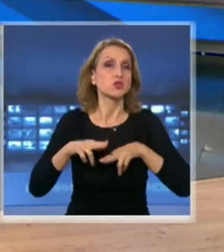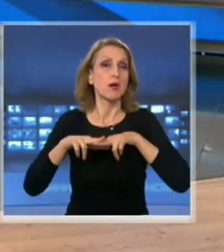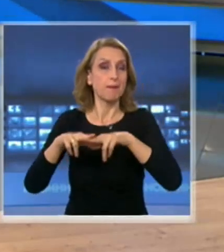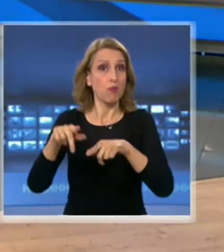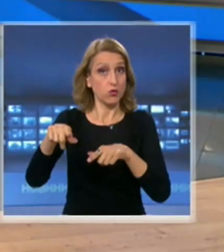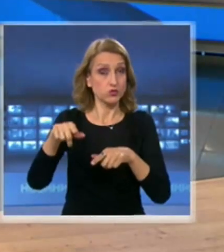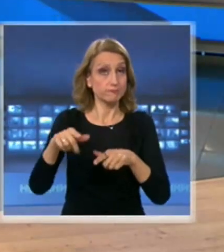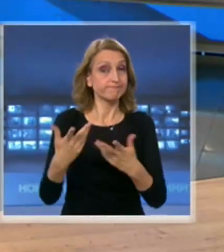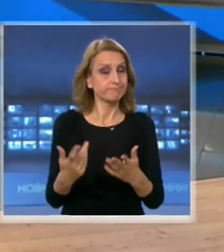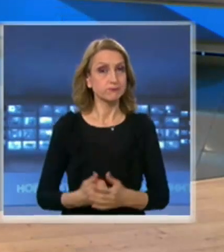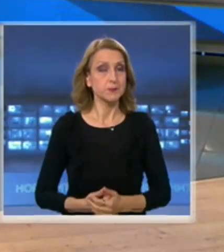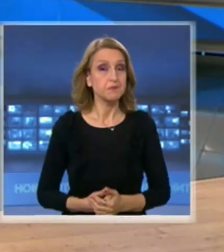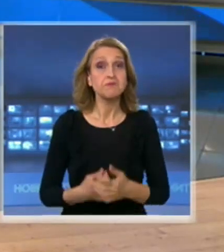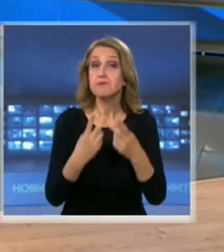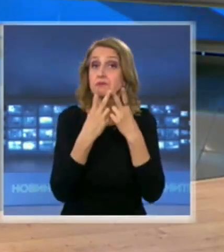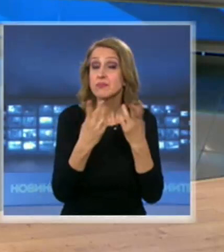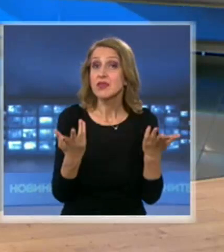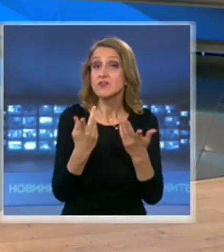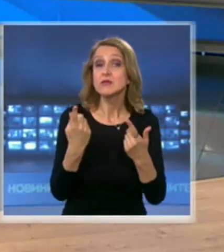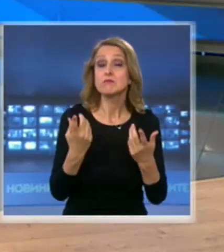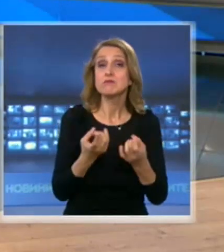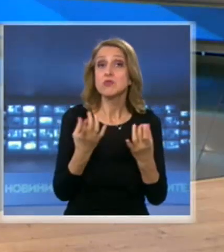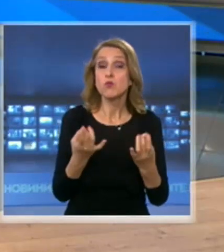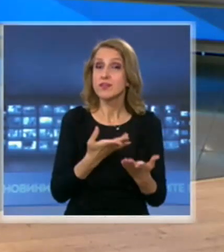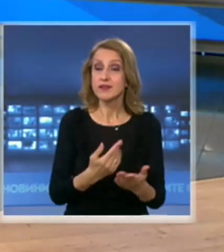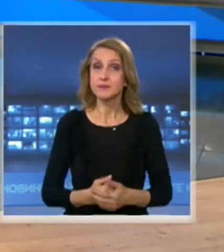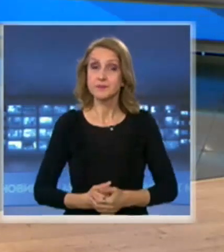тема, изблъсъка с болестта на първа линия. Слушамете, Дани.